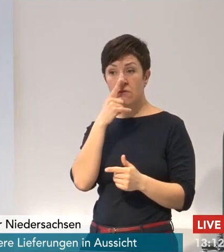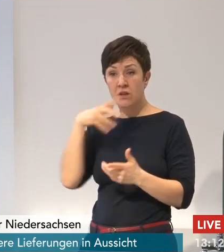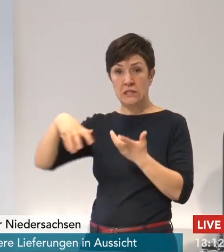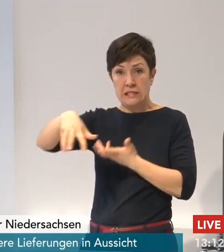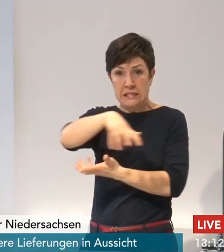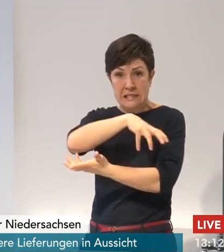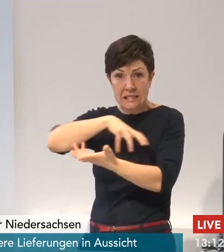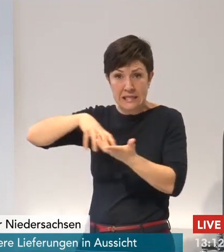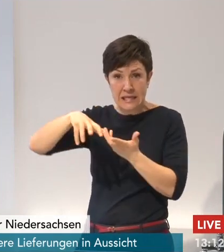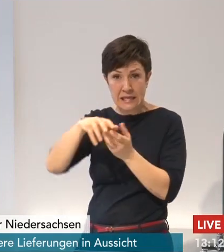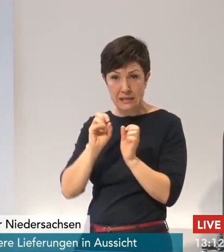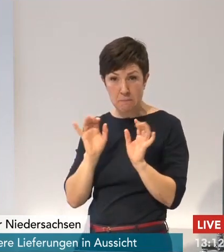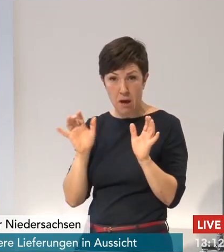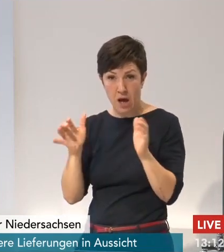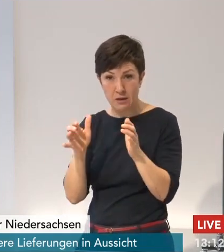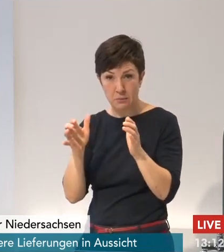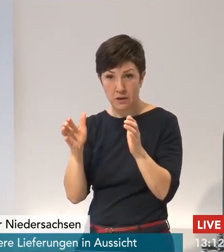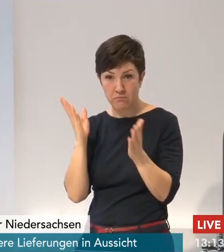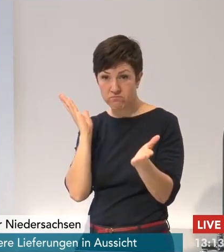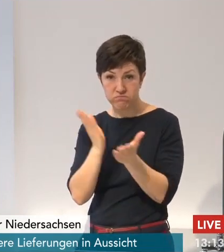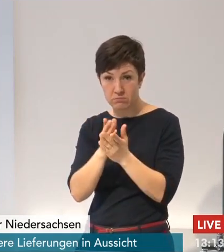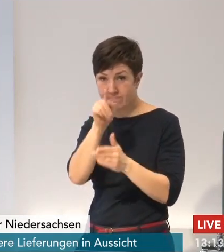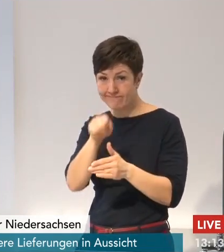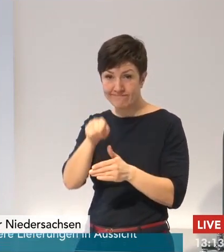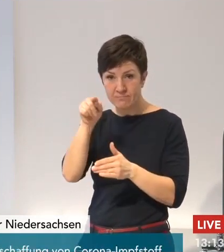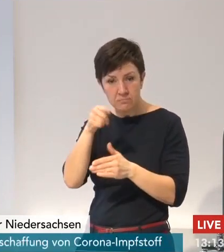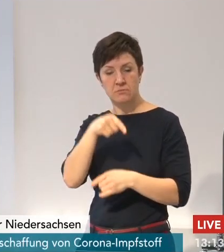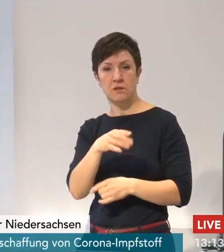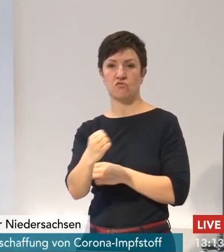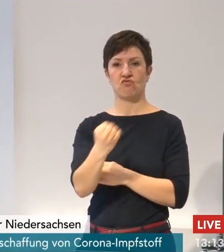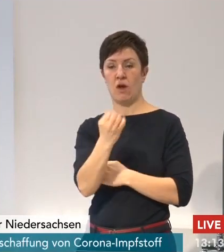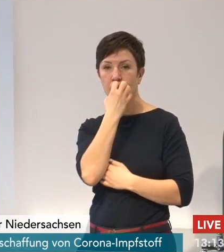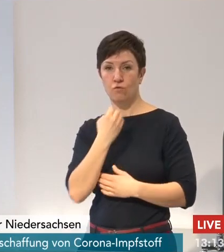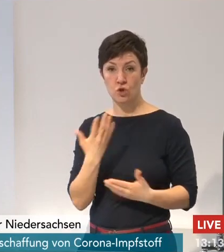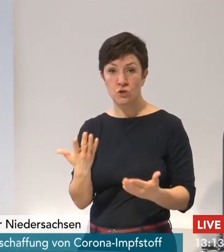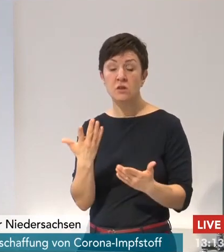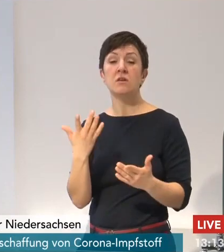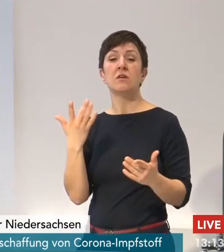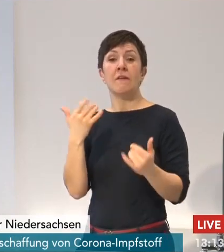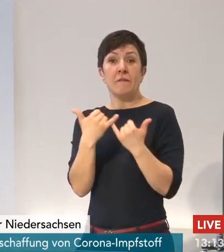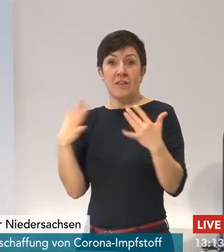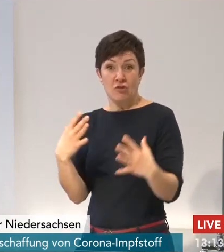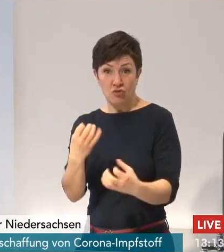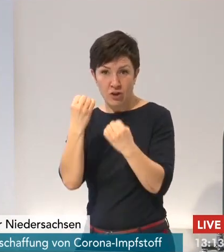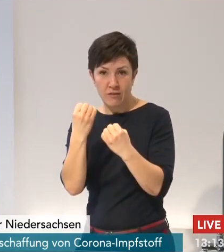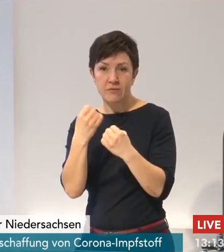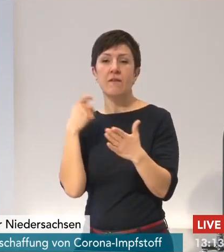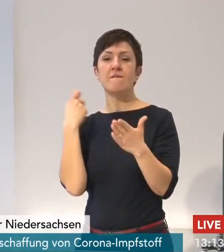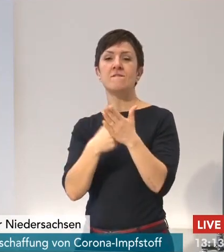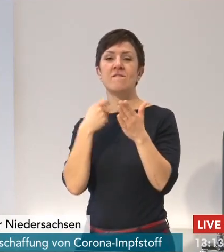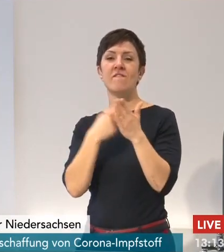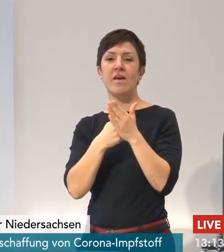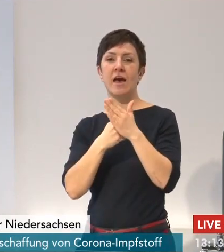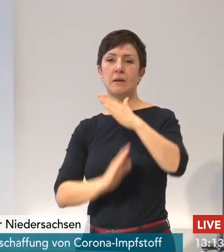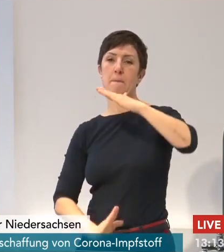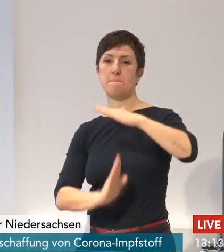herauszukommen. Dabei bleibt die bewährte Faustformel, zunächst ein Wert unter 50 zu erreichen, was die